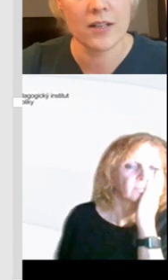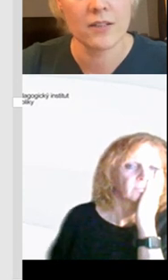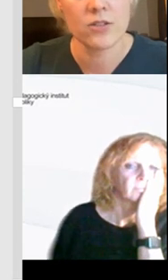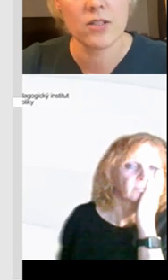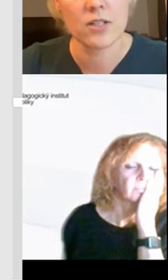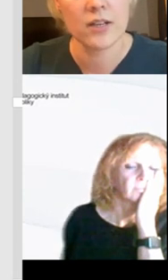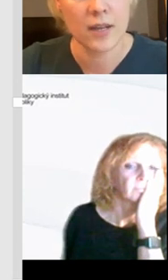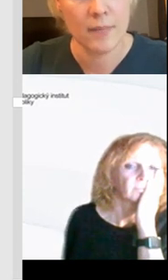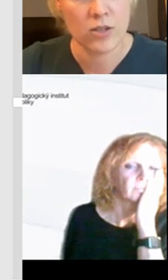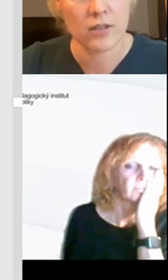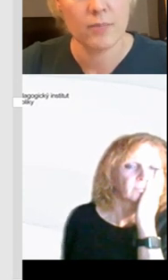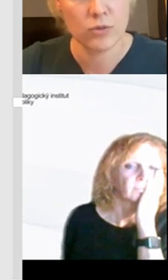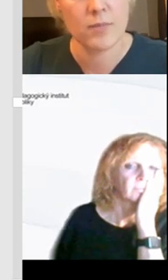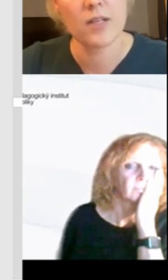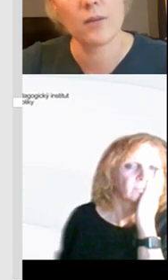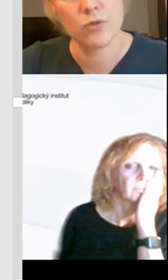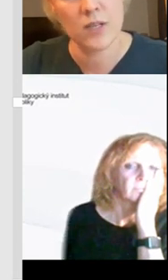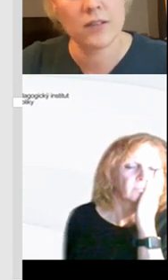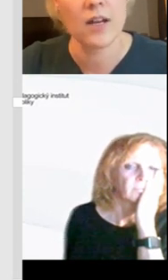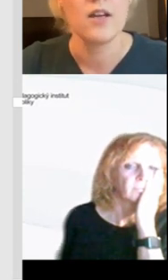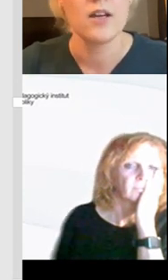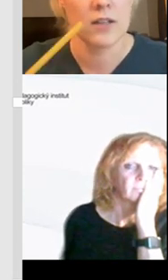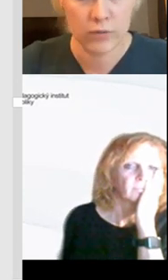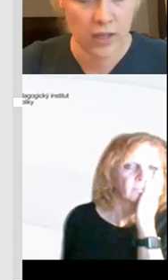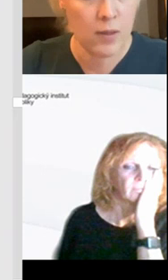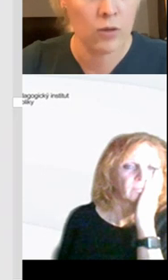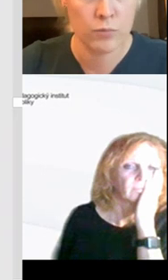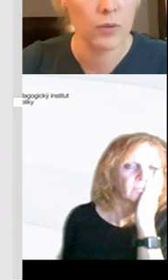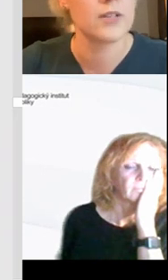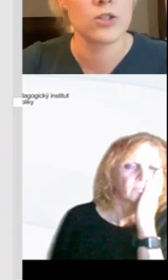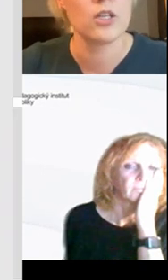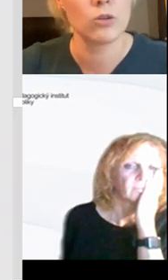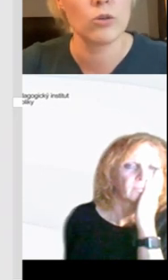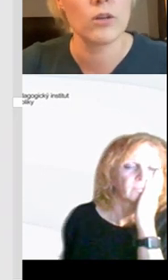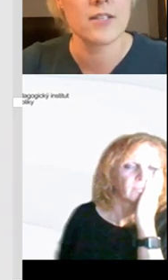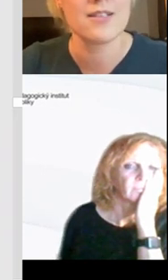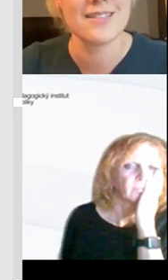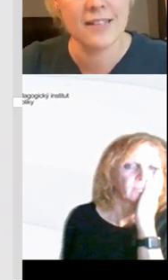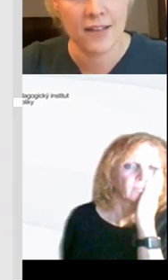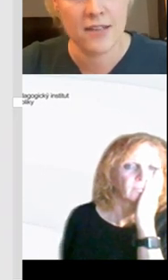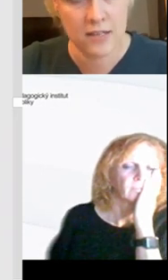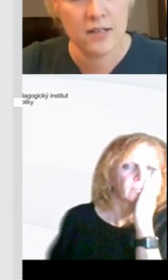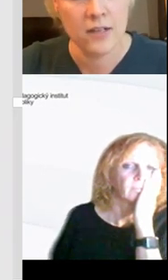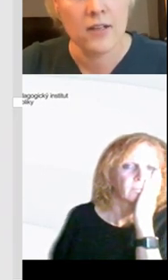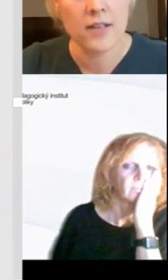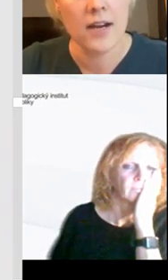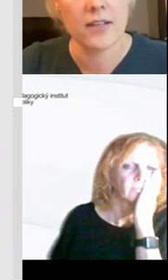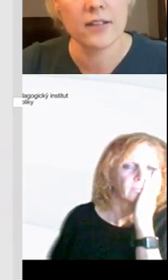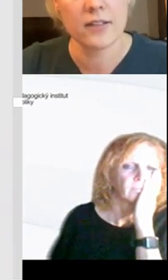nevědomky dělají, že si říkají, hele, máš data, pošli mi data, puč mi data, udělej mi hotspot. Takže i toto je vlastně sdílení